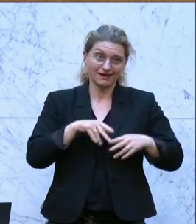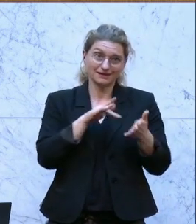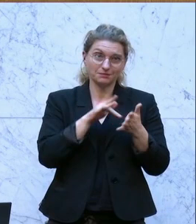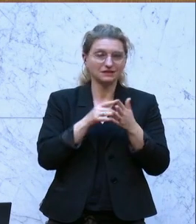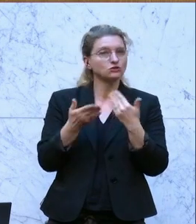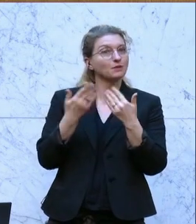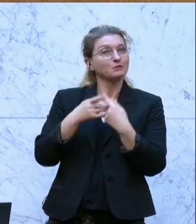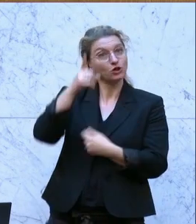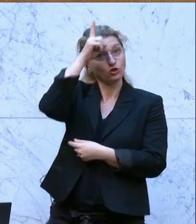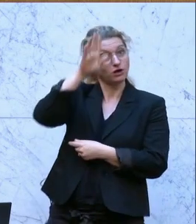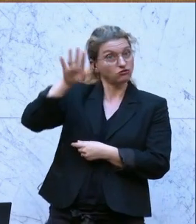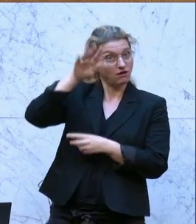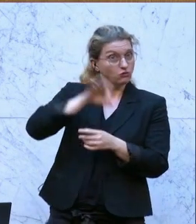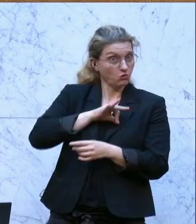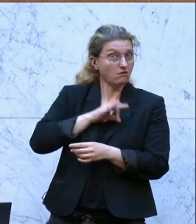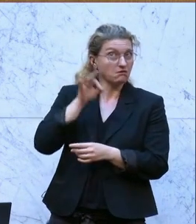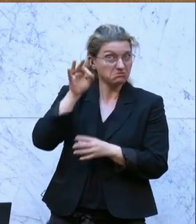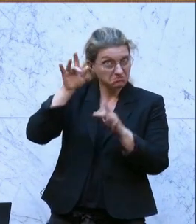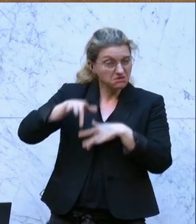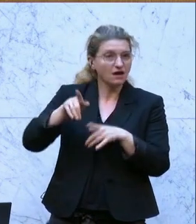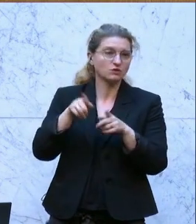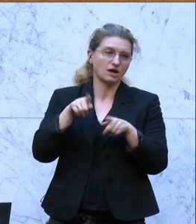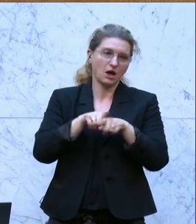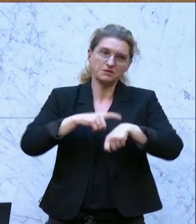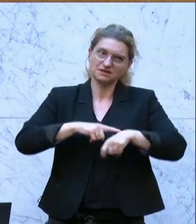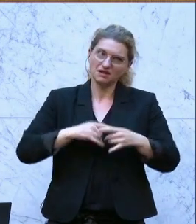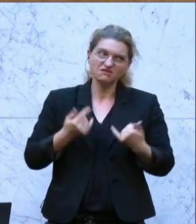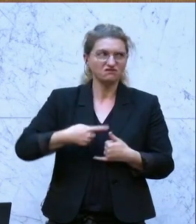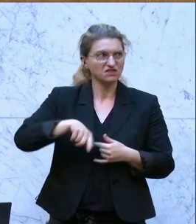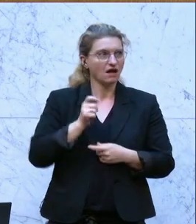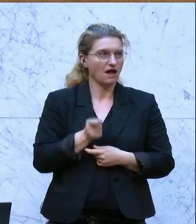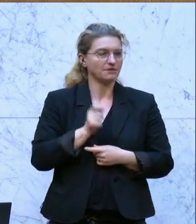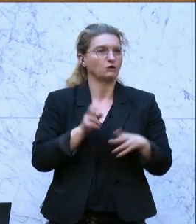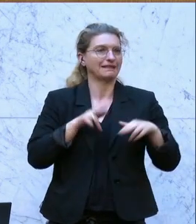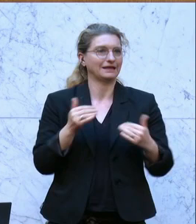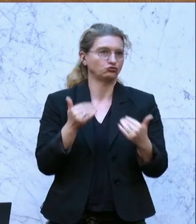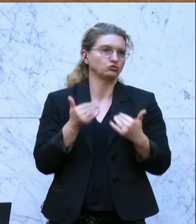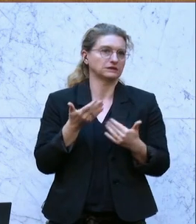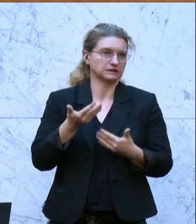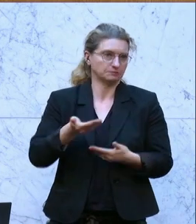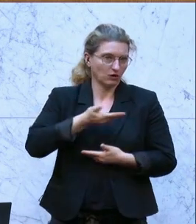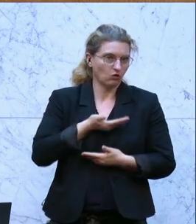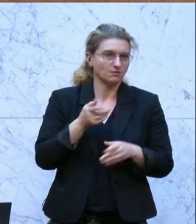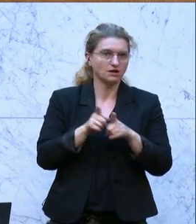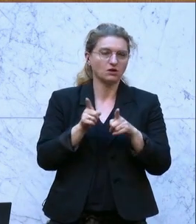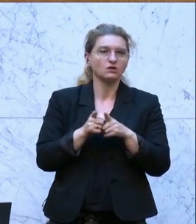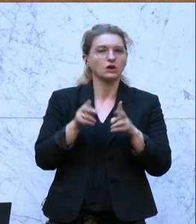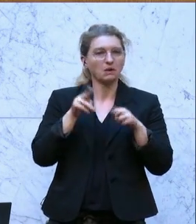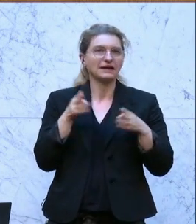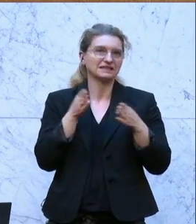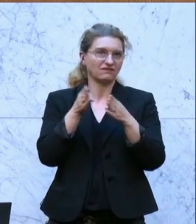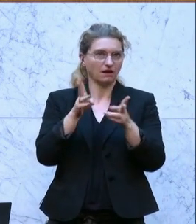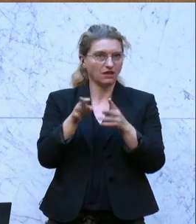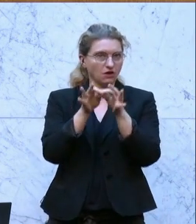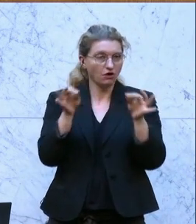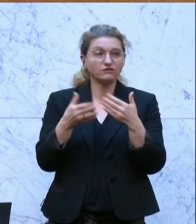Kolleginnen und Kollegen. Und es wäre in der Zeit auch in Österreich uns Abgeordneten Rechtsschutz zu geben und einen Rechtsweg zu eröffnen, zum